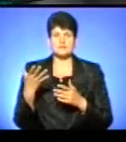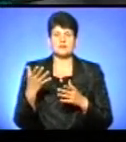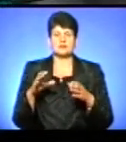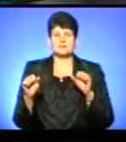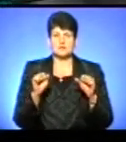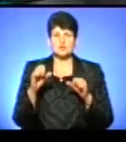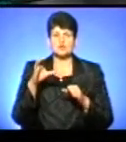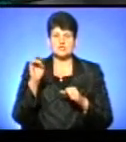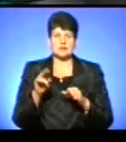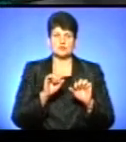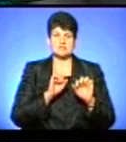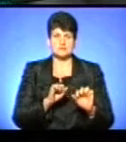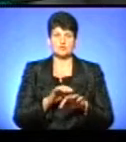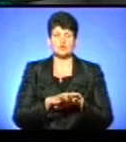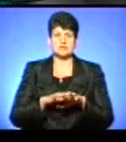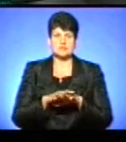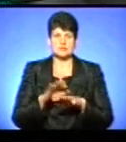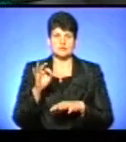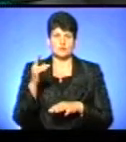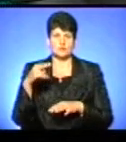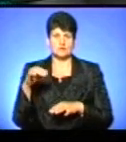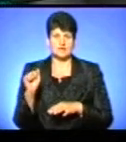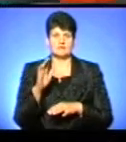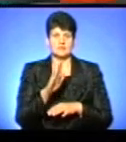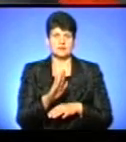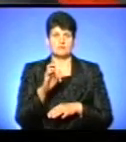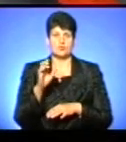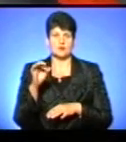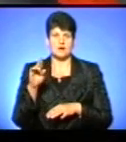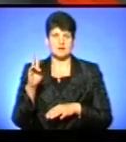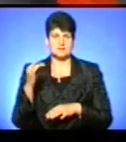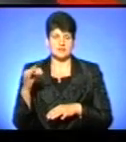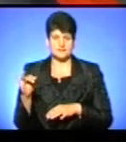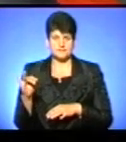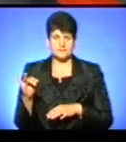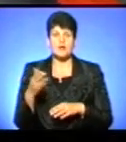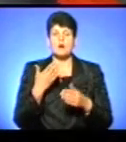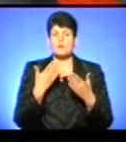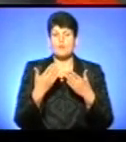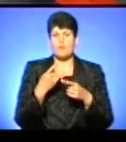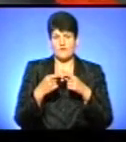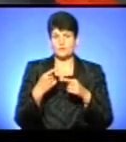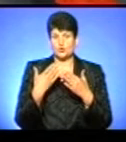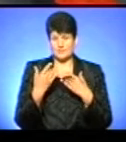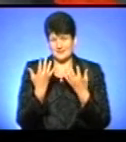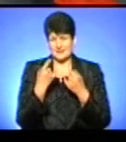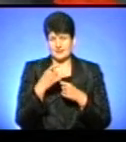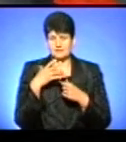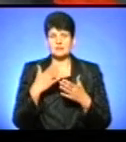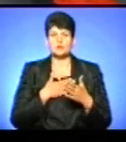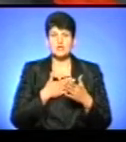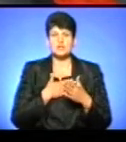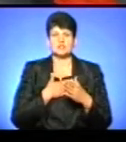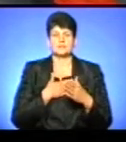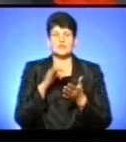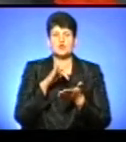захисту населення Тернопільської обласної державної адміністрації. Доброго вечора. Отож, власне, повернемося до розмови за кілька хвилин, тому що наші столичні колеги